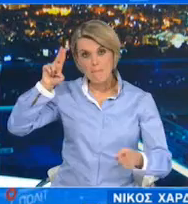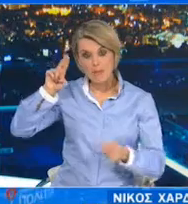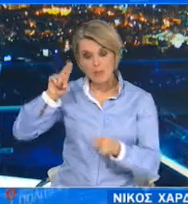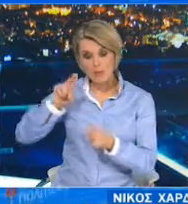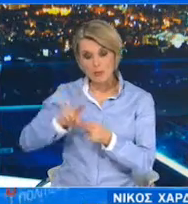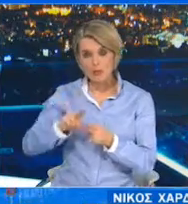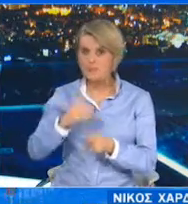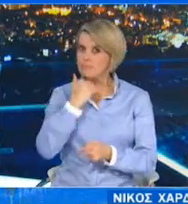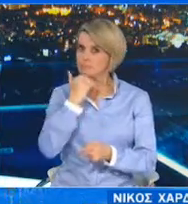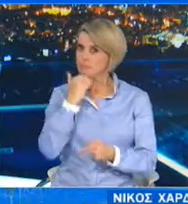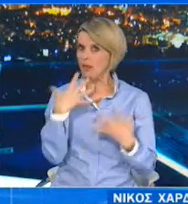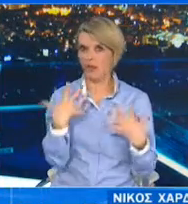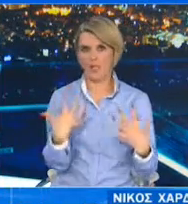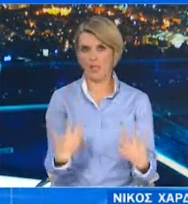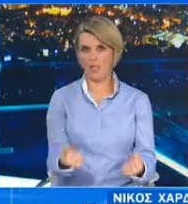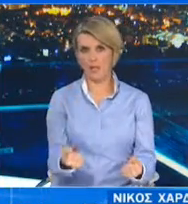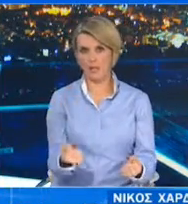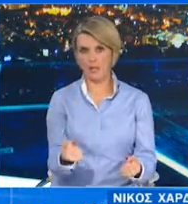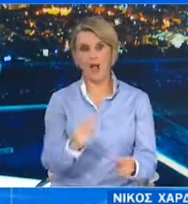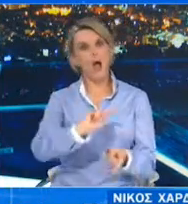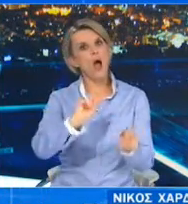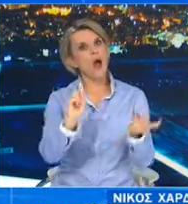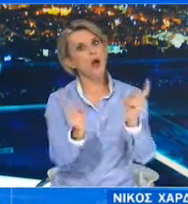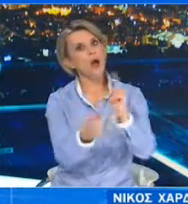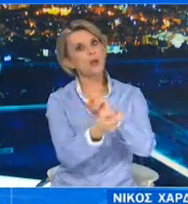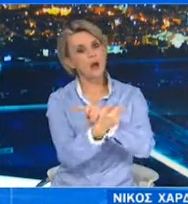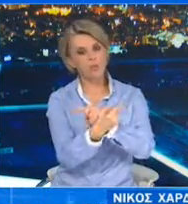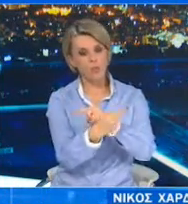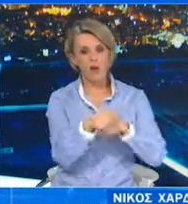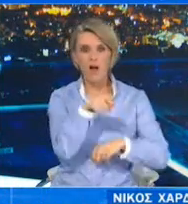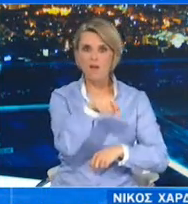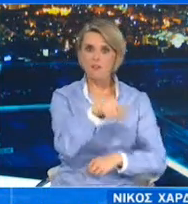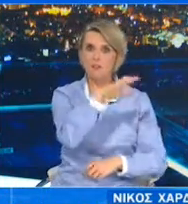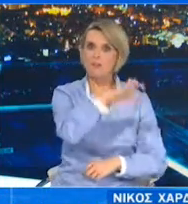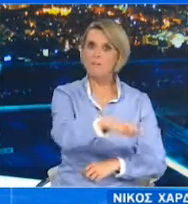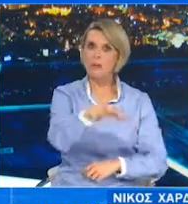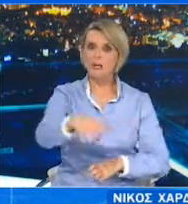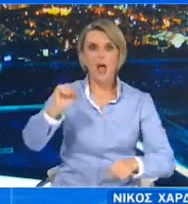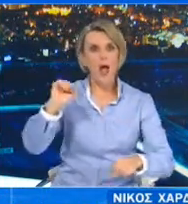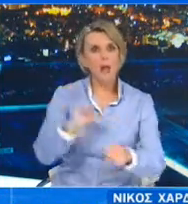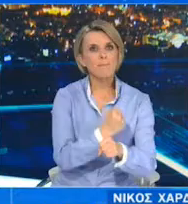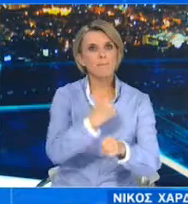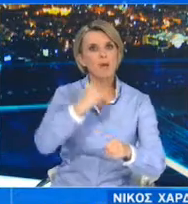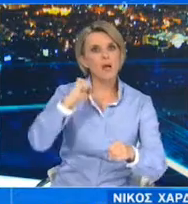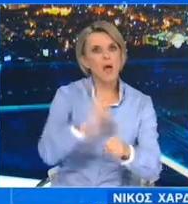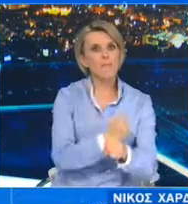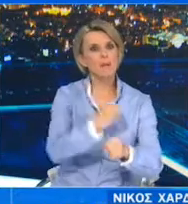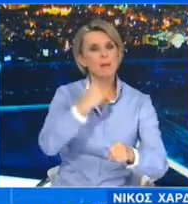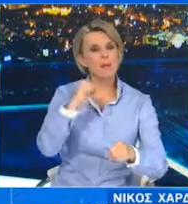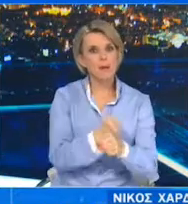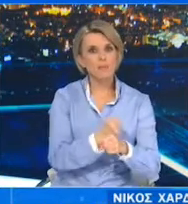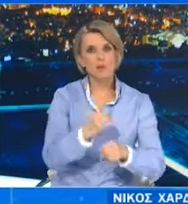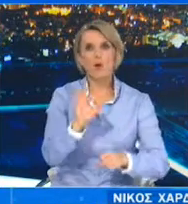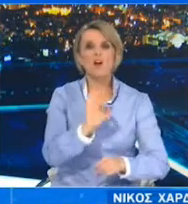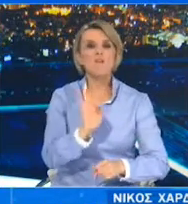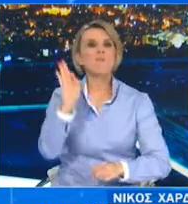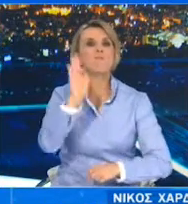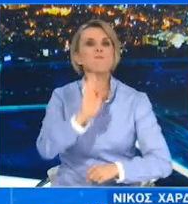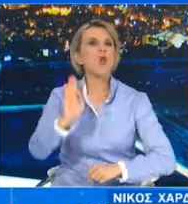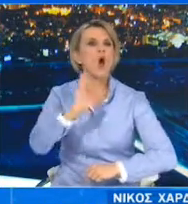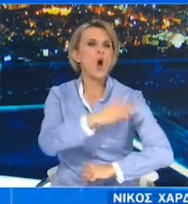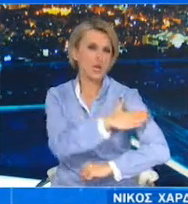μεγαλύτερο μέρος της χώρας. Αντίθετα, το επιδημιολογικό φορτίο δείχνει να επιμένει στην Περιφερειακή Ενότητα Φλόρινας,